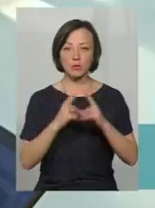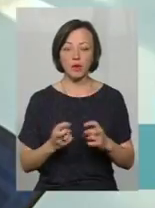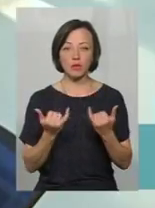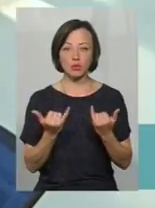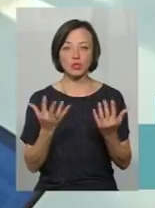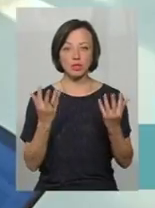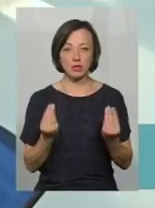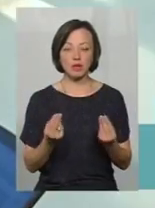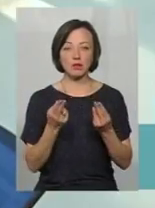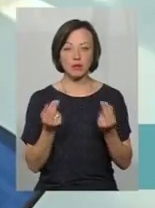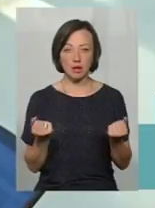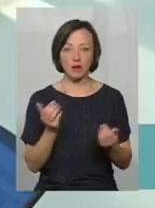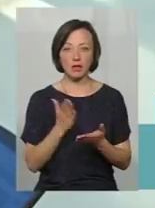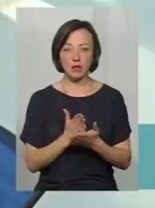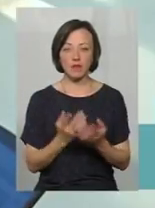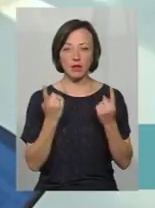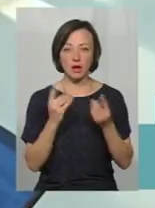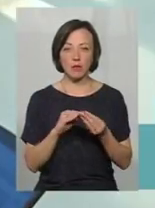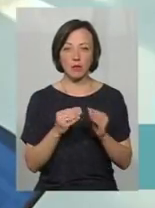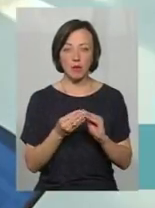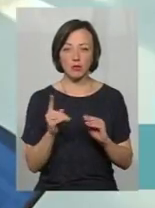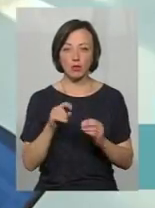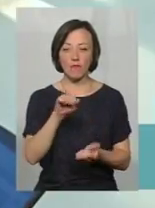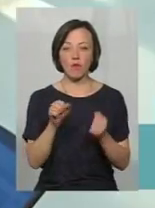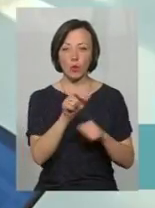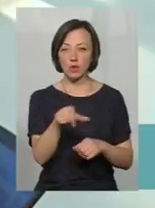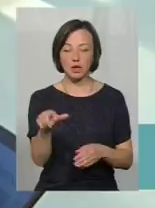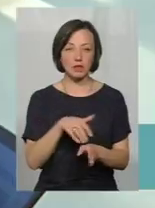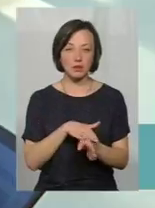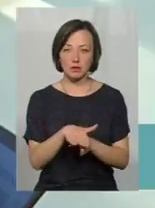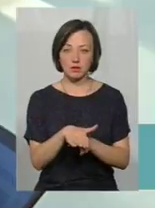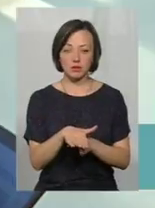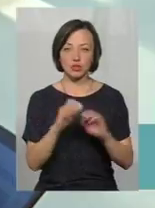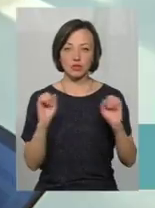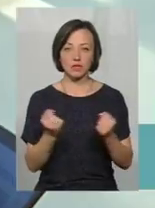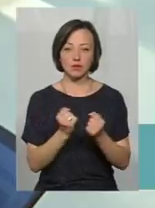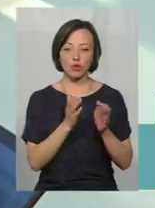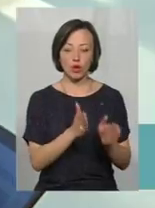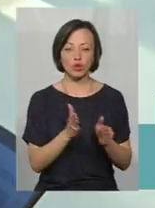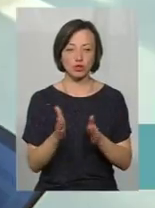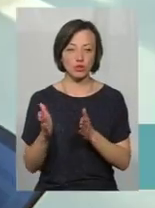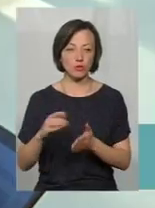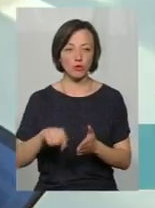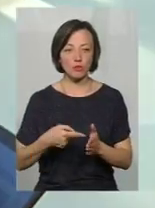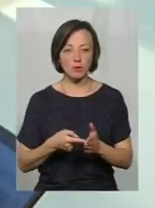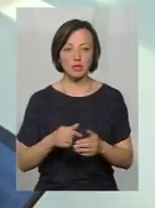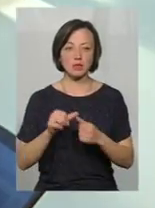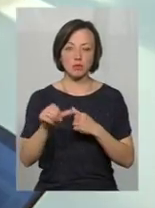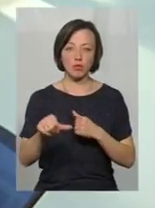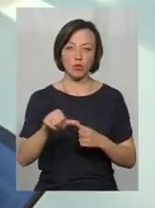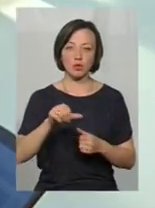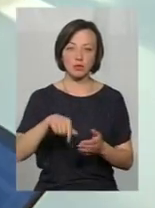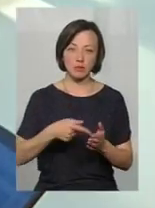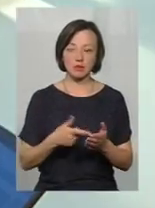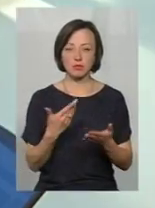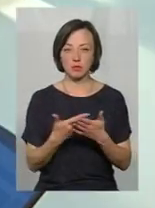сьогоднішній день, є велика проблема того, що водії не дотримуються швидкісного режиму в місті, поза містом. Ну, говоримо